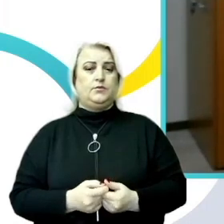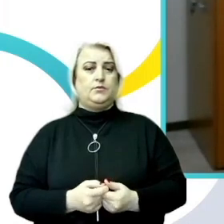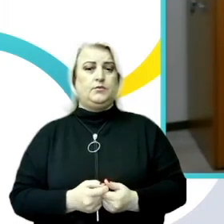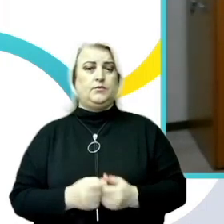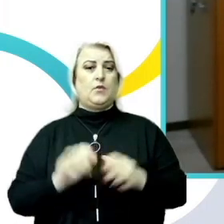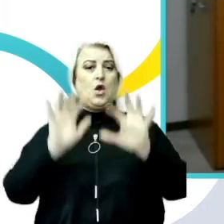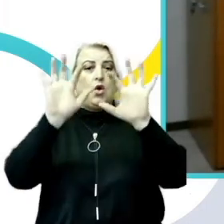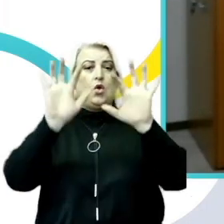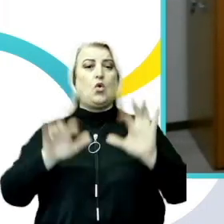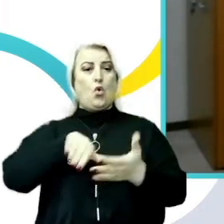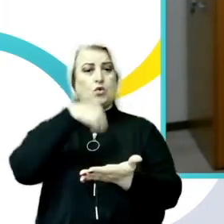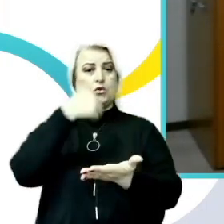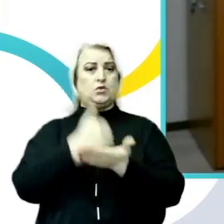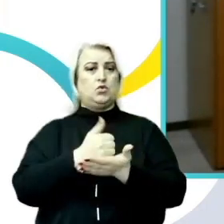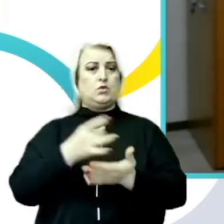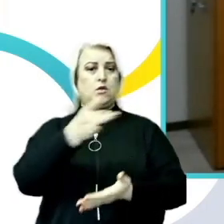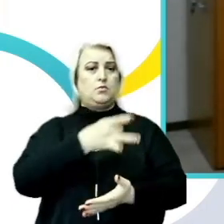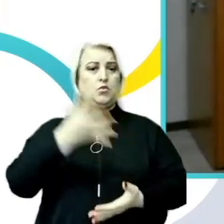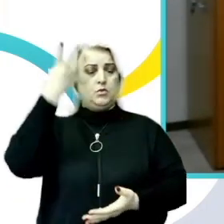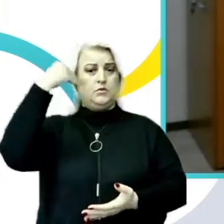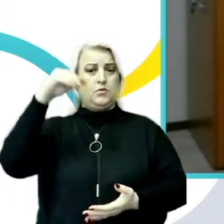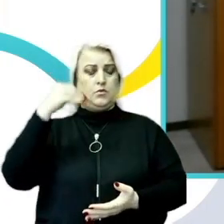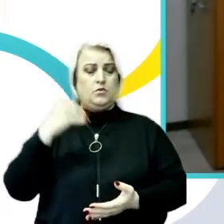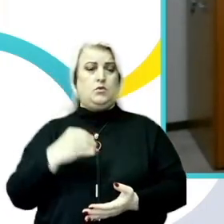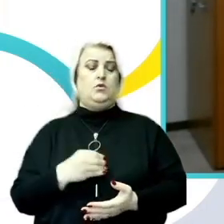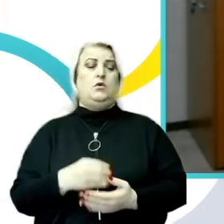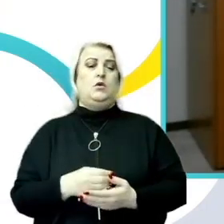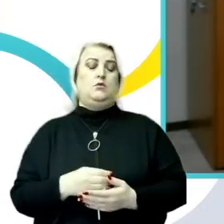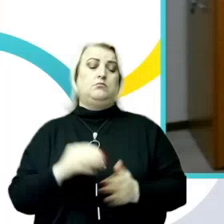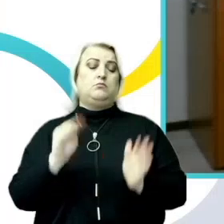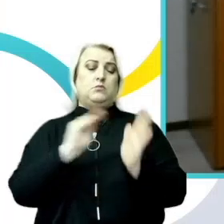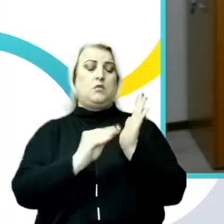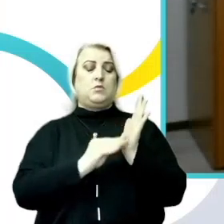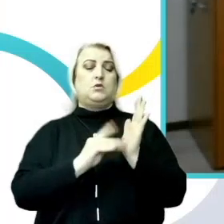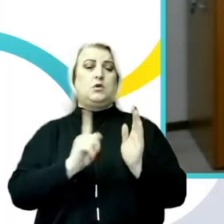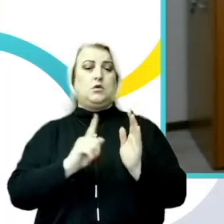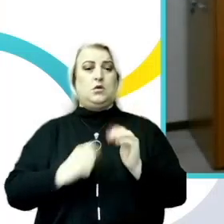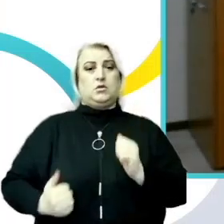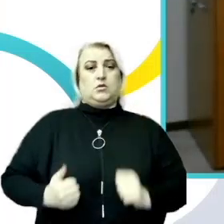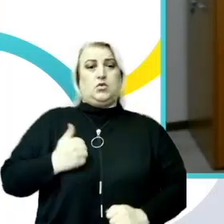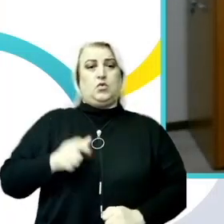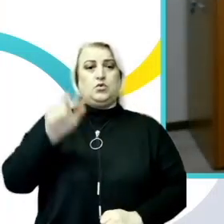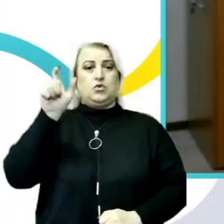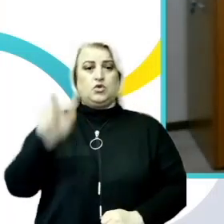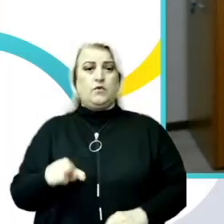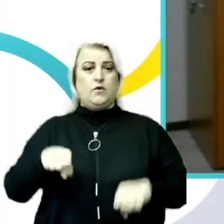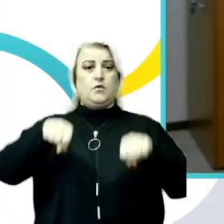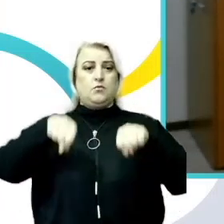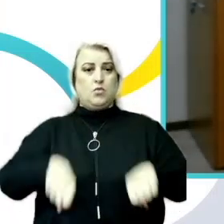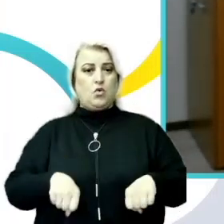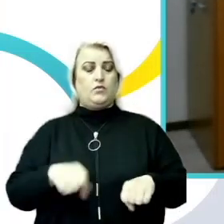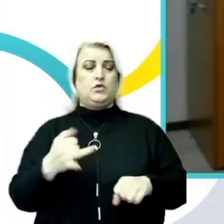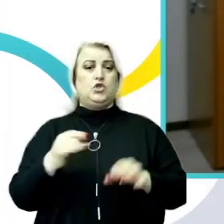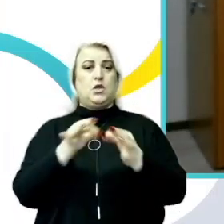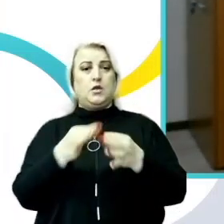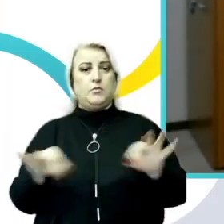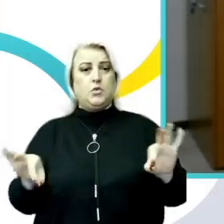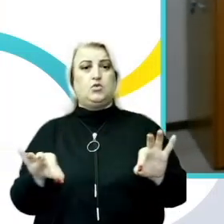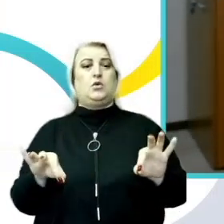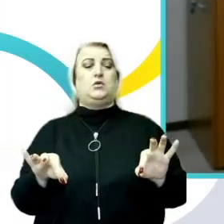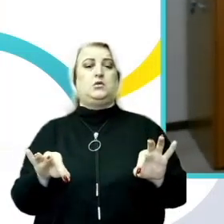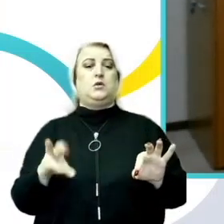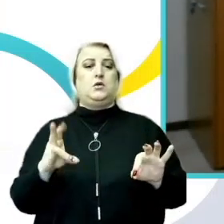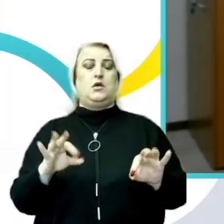Republicii Moldova, de exemplu, în articule 1 și 16, prestabilește clar că demnitatea omului, drepturile și libertățile la